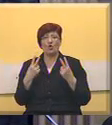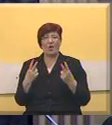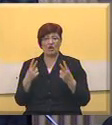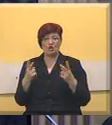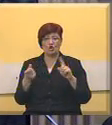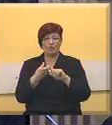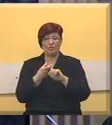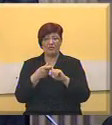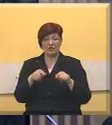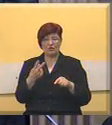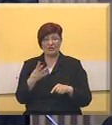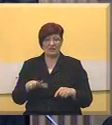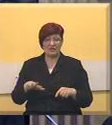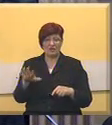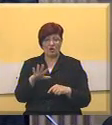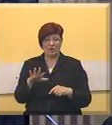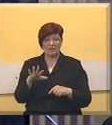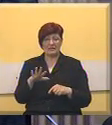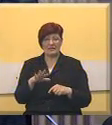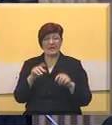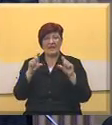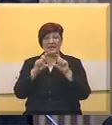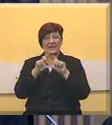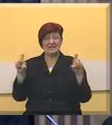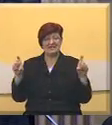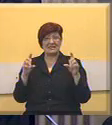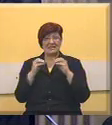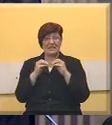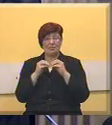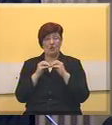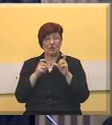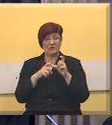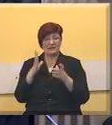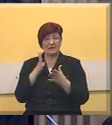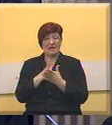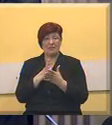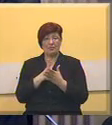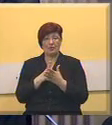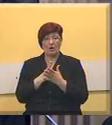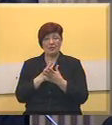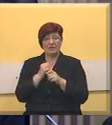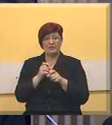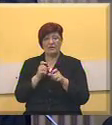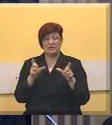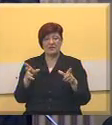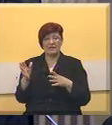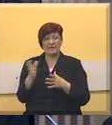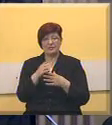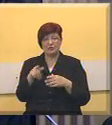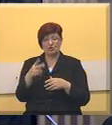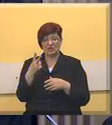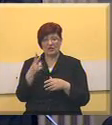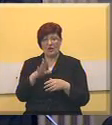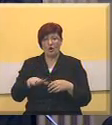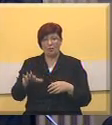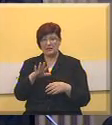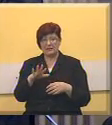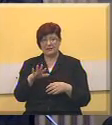povezivanje ove dve oblasti. Institut Biosens upravo bi pravio spregu između te dve oblasti.